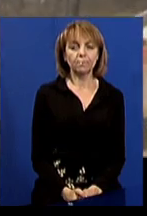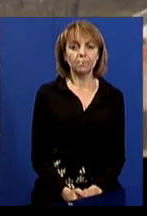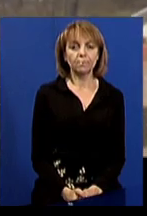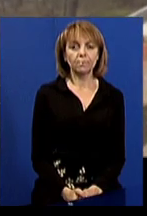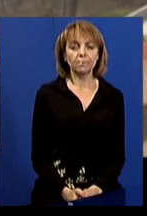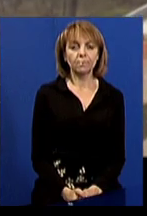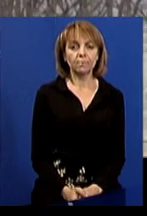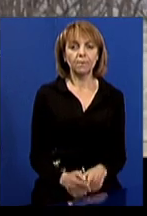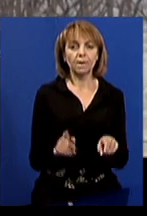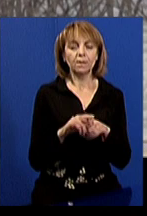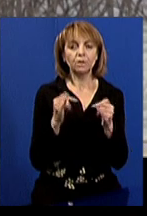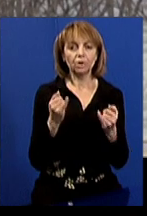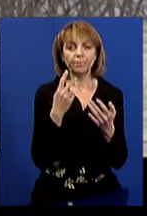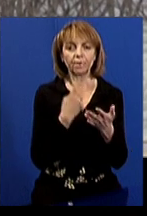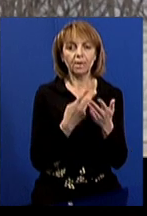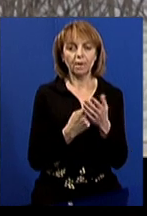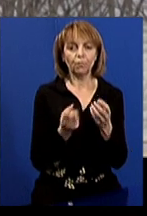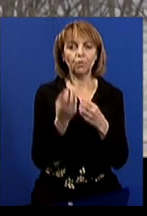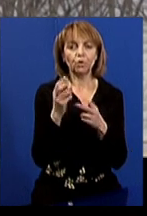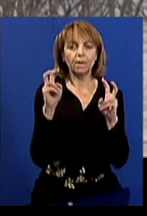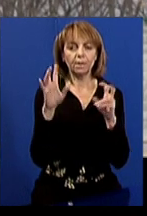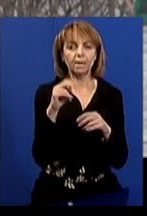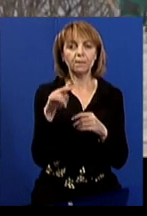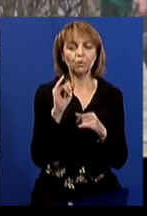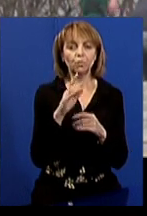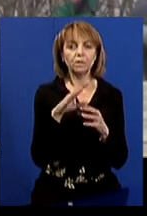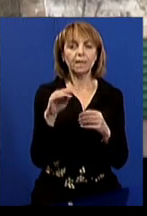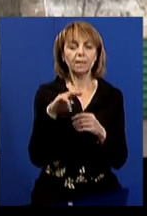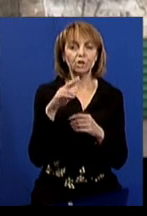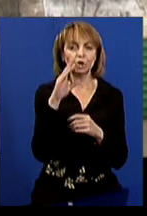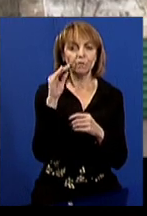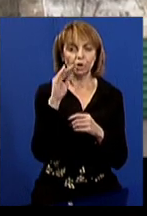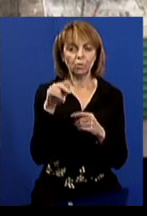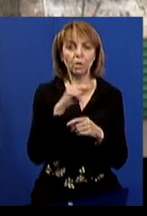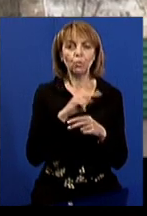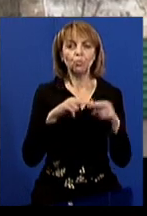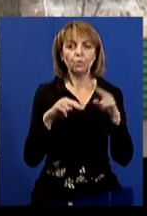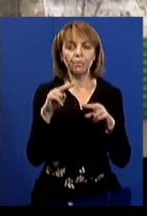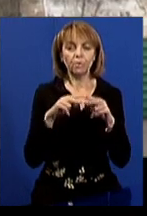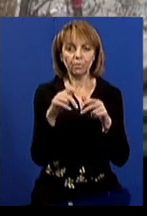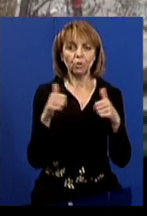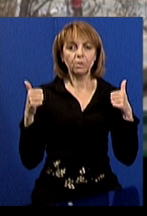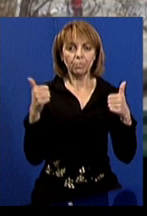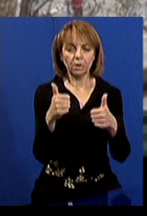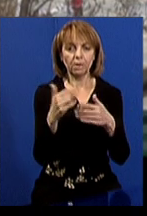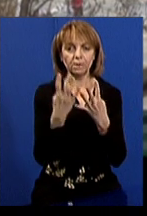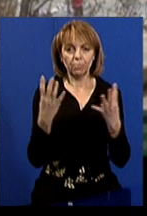Так нині виглядає фонтан каскад у Саду Шевченка. Тут працюють будівельники, територія огороджена парканом.